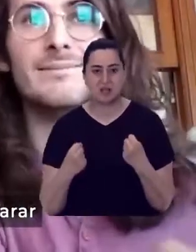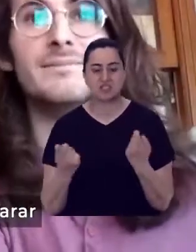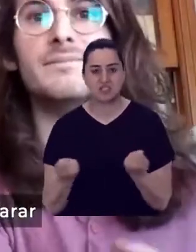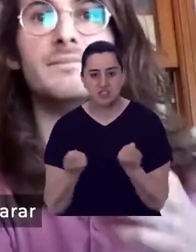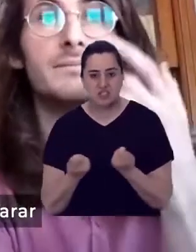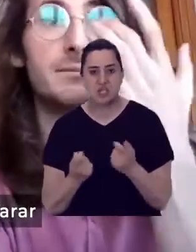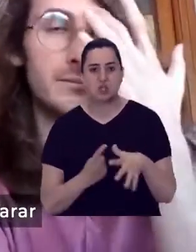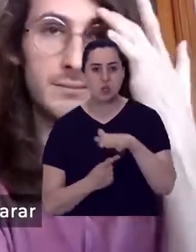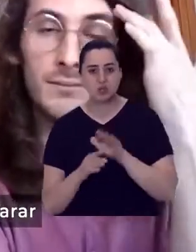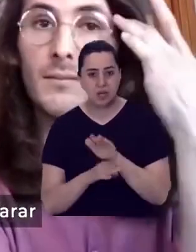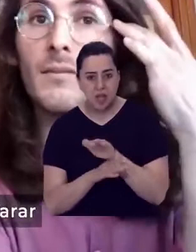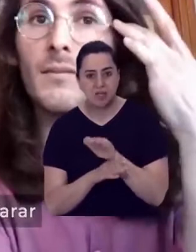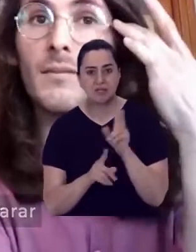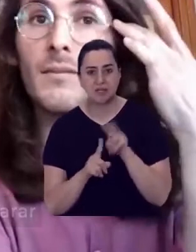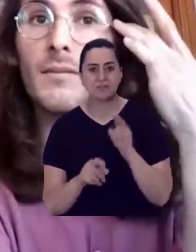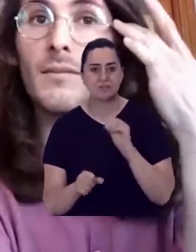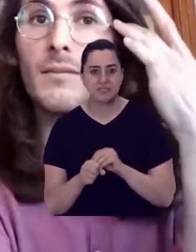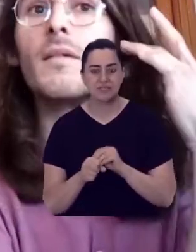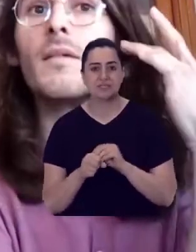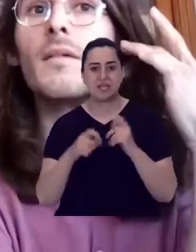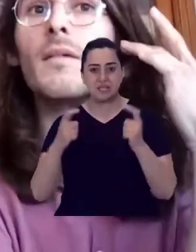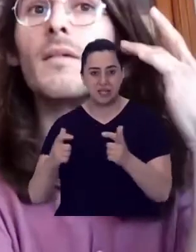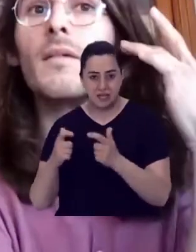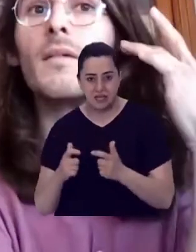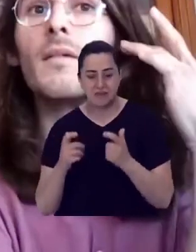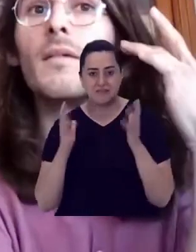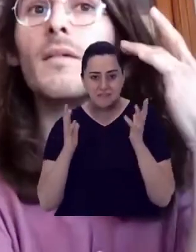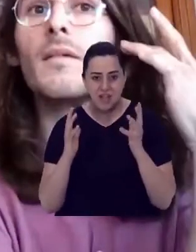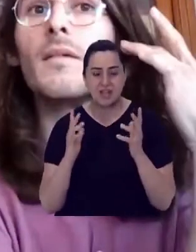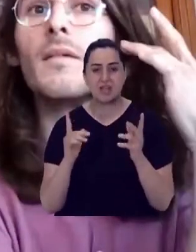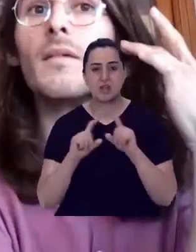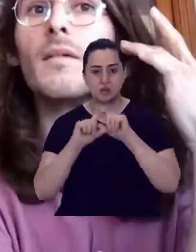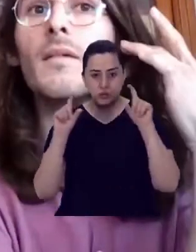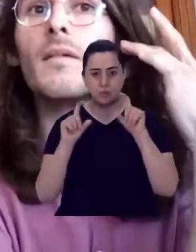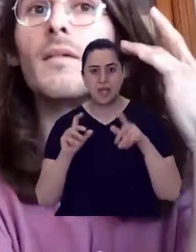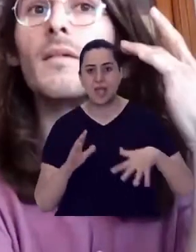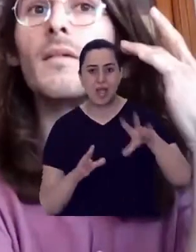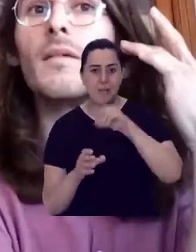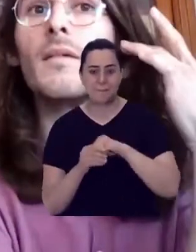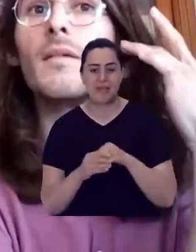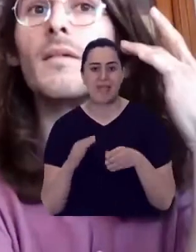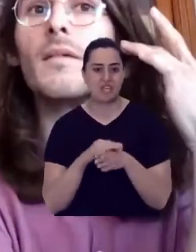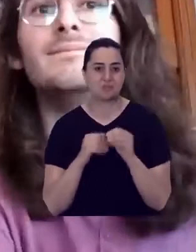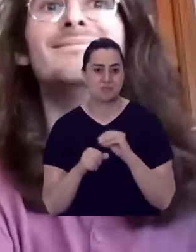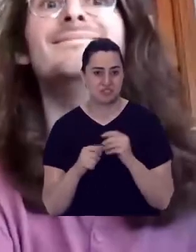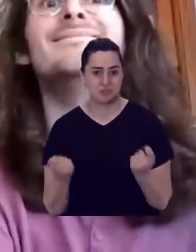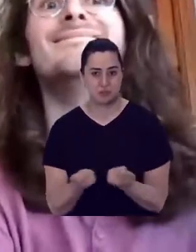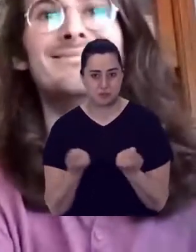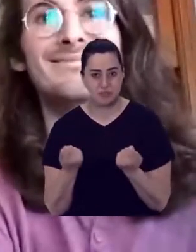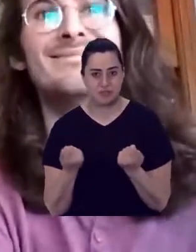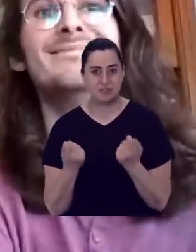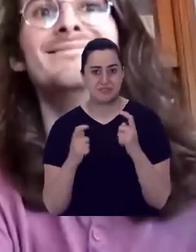istihdam, sosyal hayata katılımı için mekanları, etkinlikleri, kurumları erişilebilir hale getiriyorsunuz.